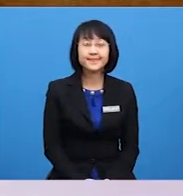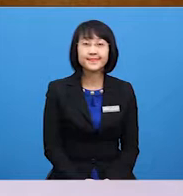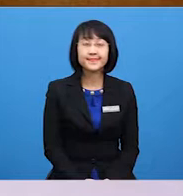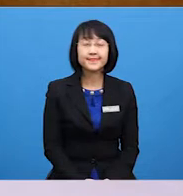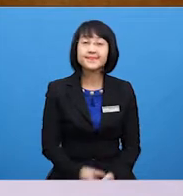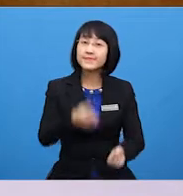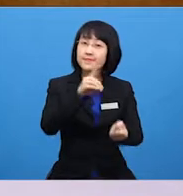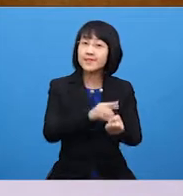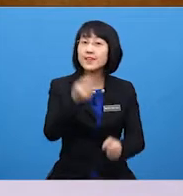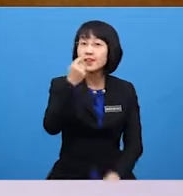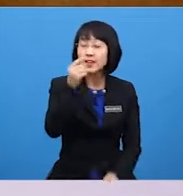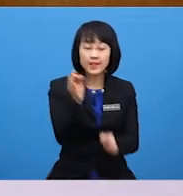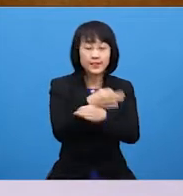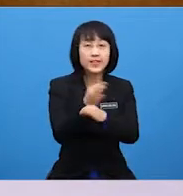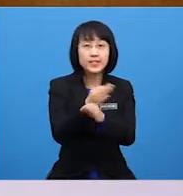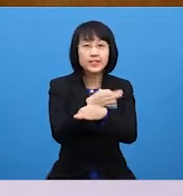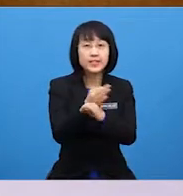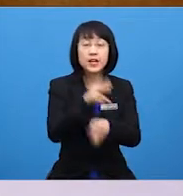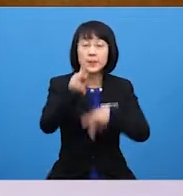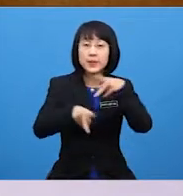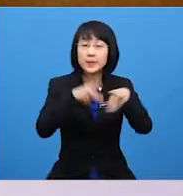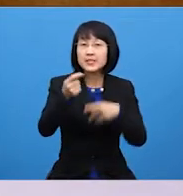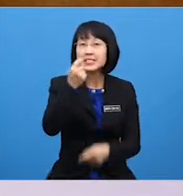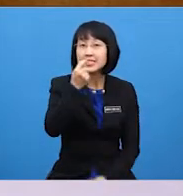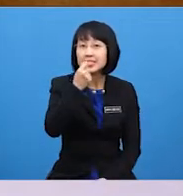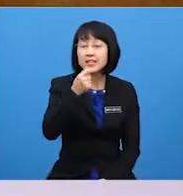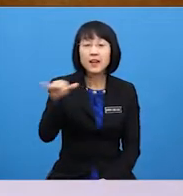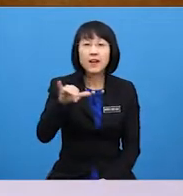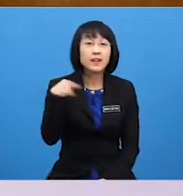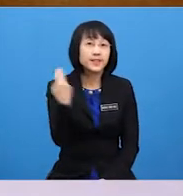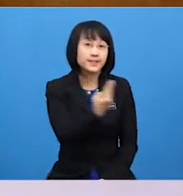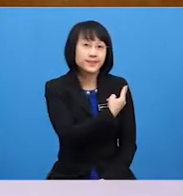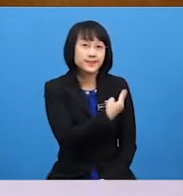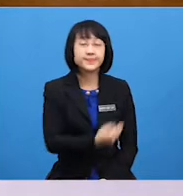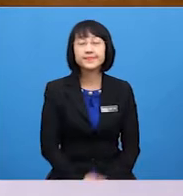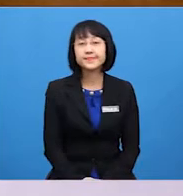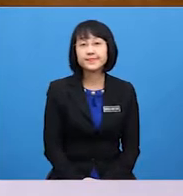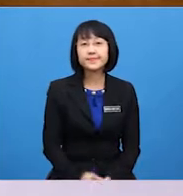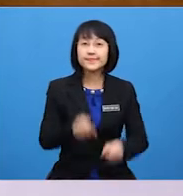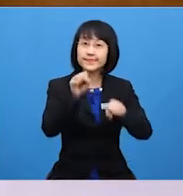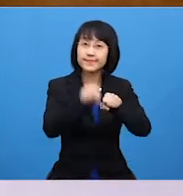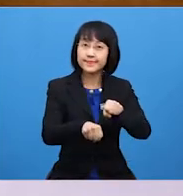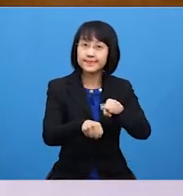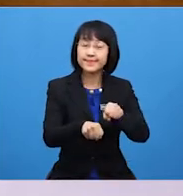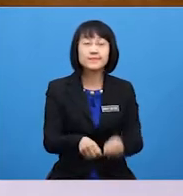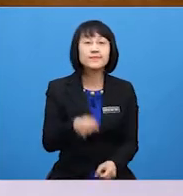Dentists fix people's teeth Like us So, if you want beautiful